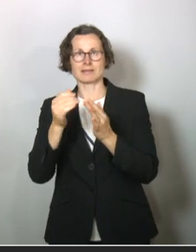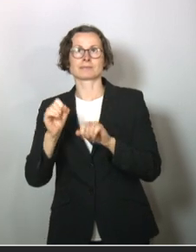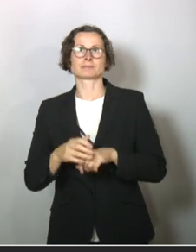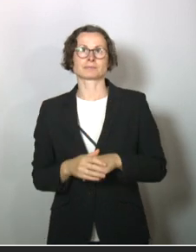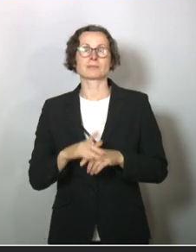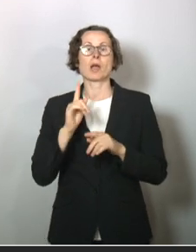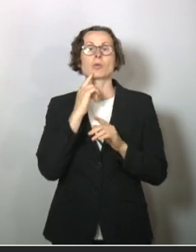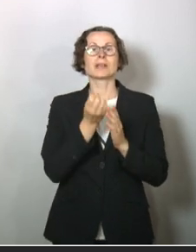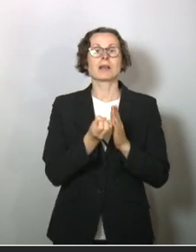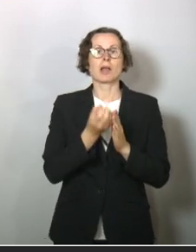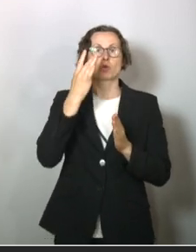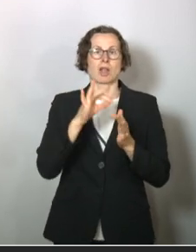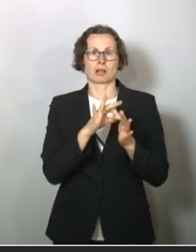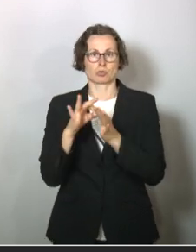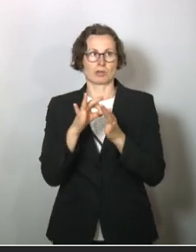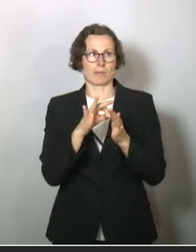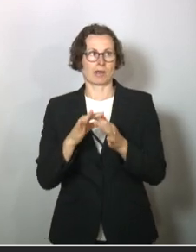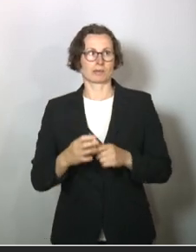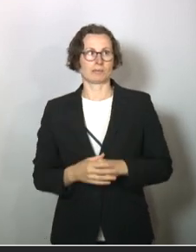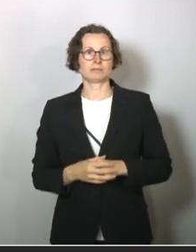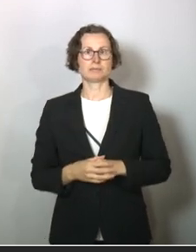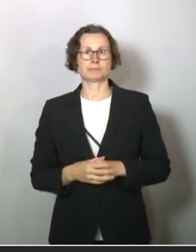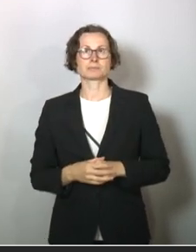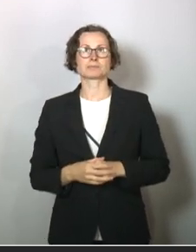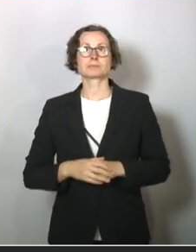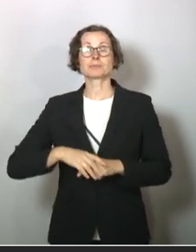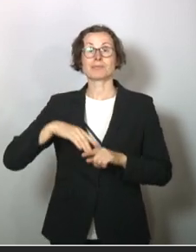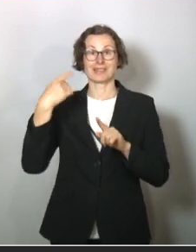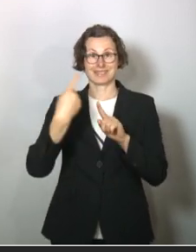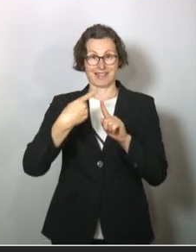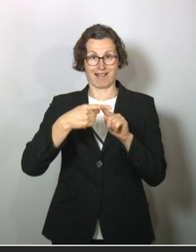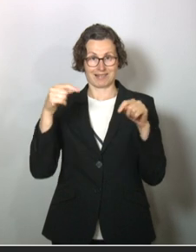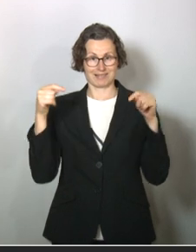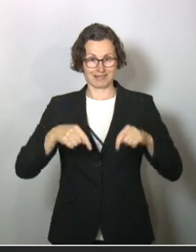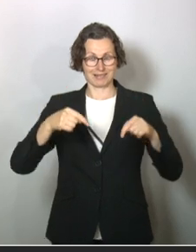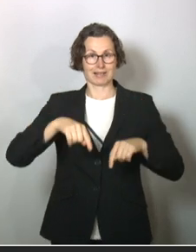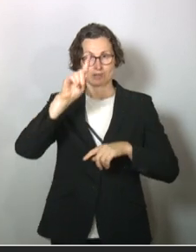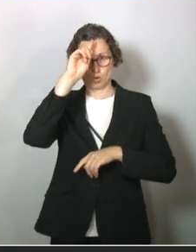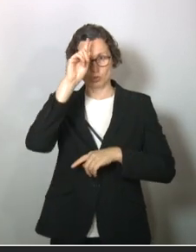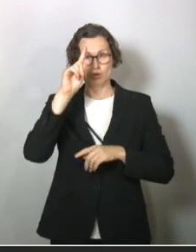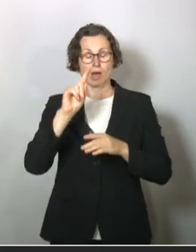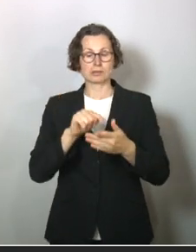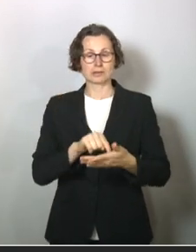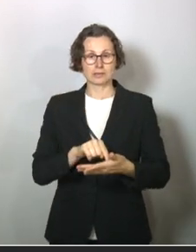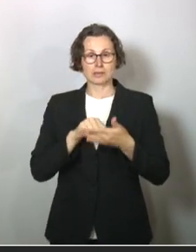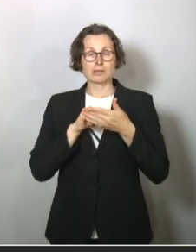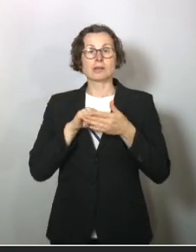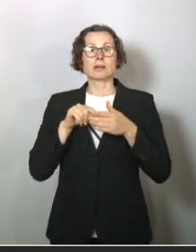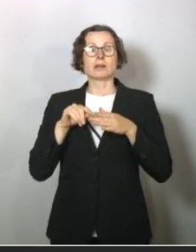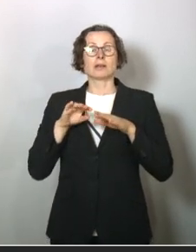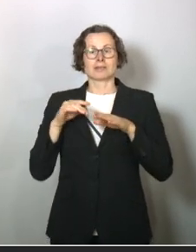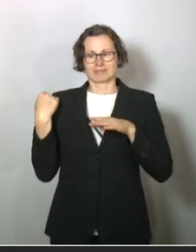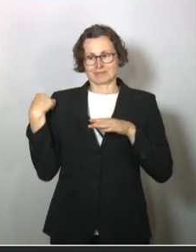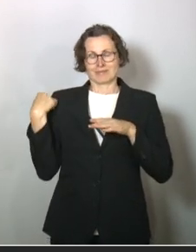mit kausalen Zusammenhängen. Die Zahlen in Deutschland deuten darauf hin, dass der allgemeine